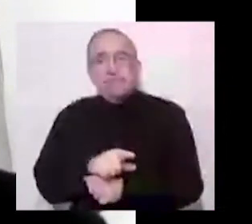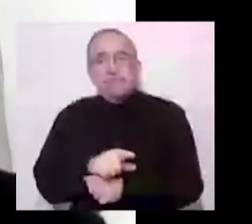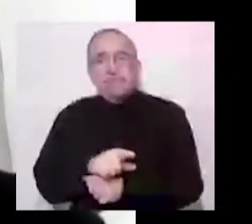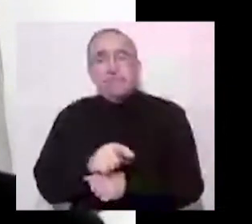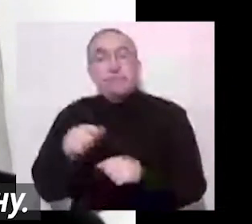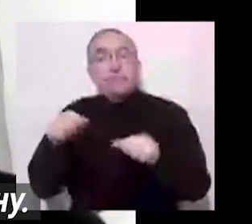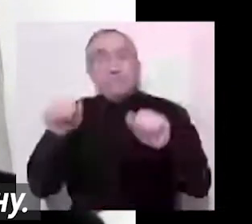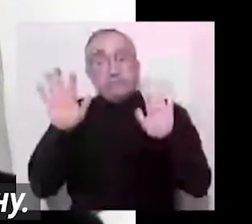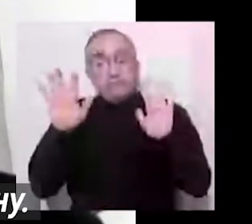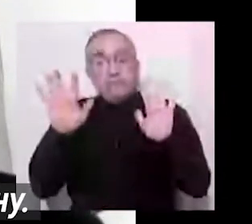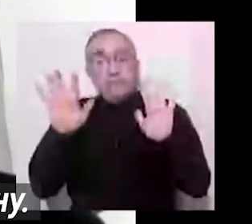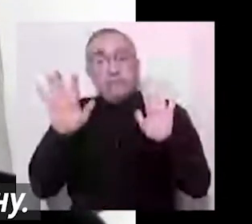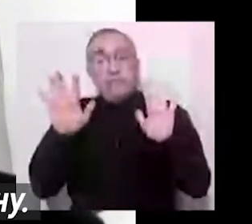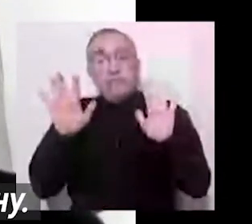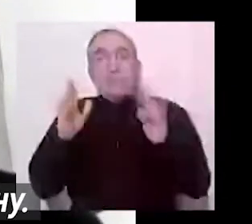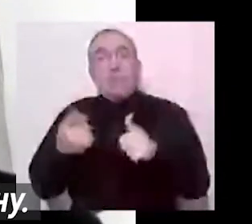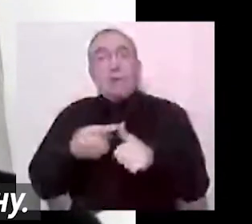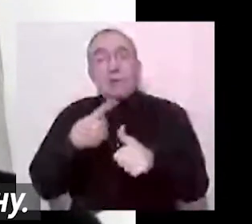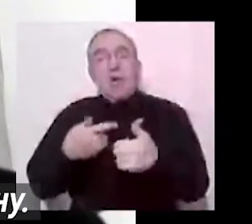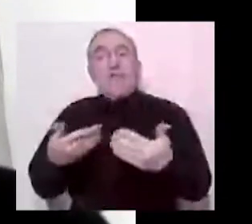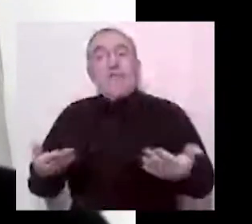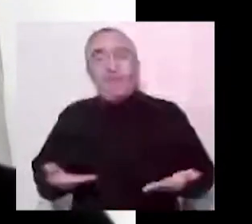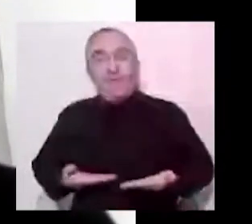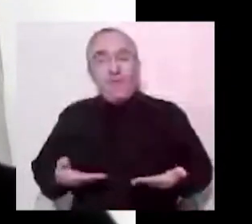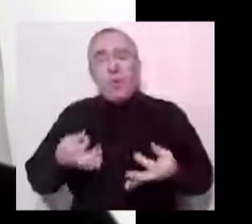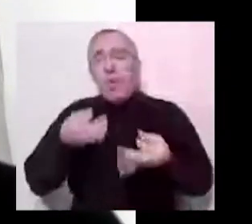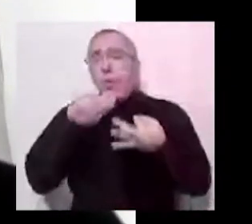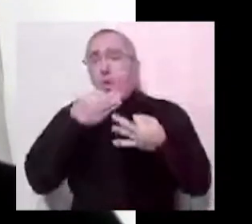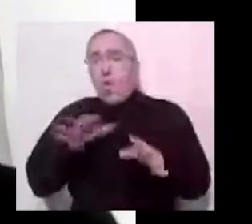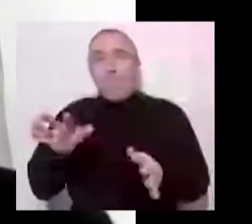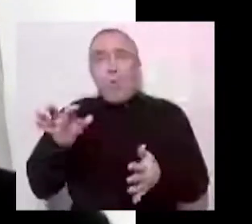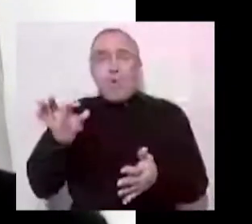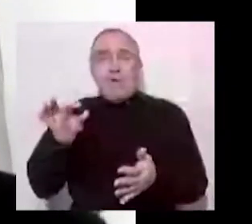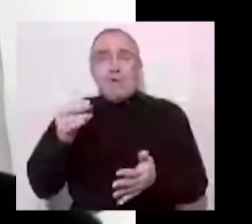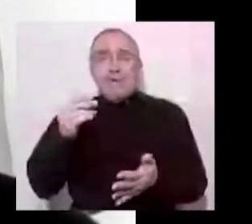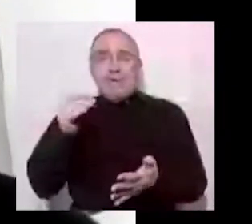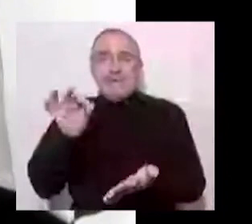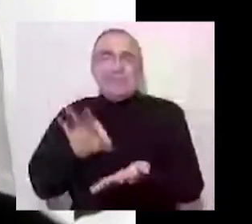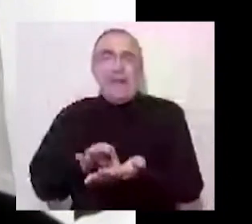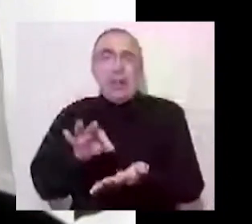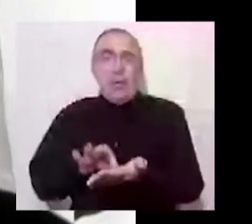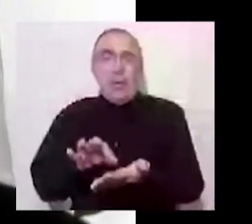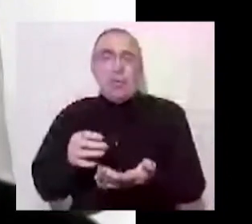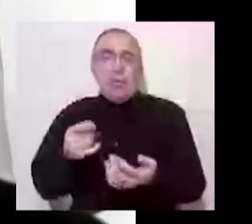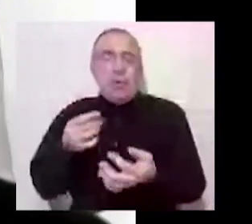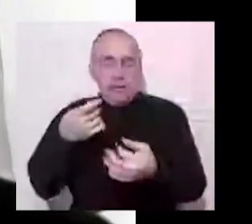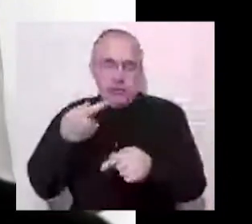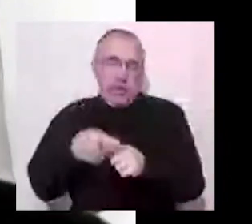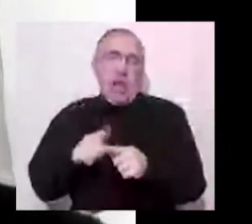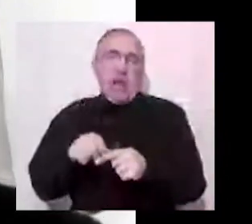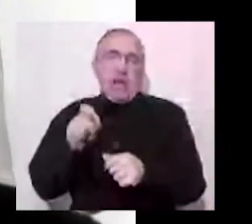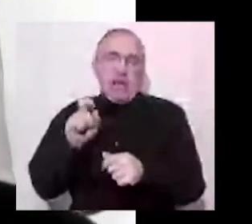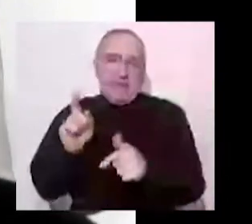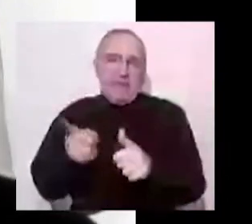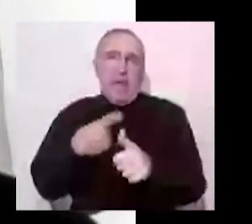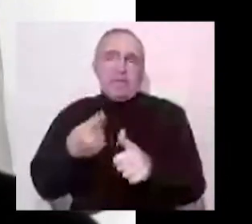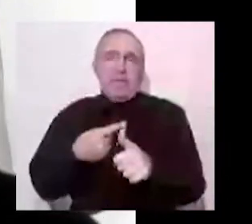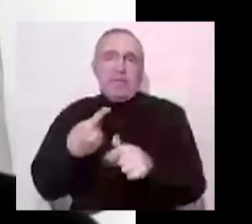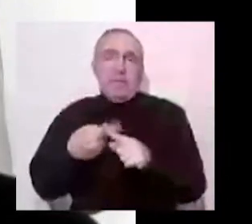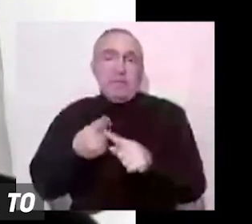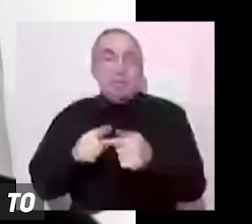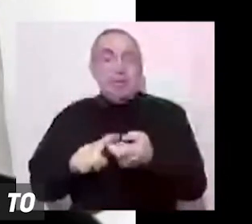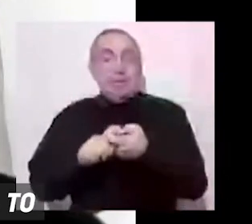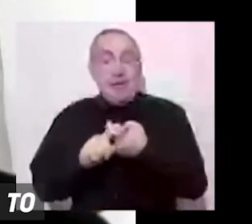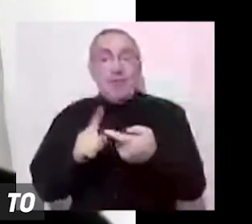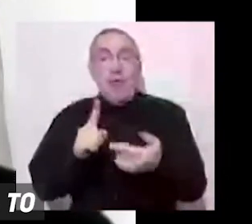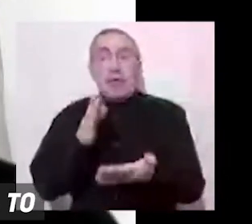боевая задача называется «выжить любой ценой». Она так і называется. То есть в зависимости от того, якщо